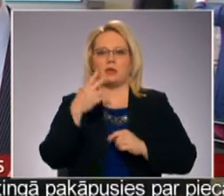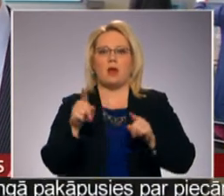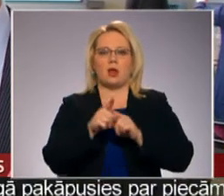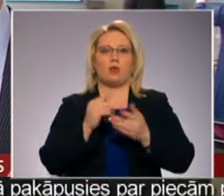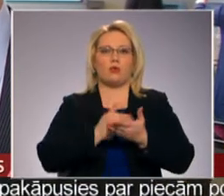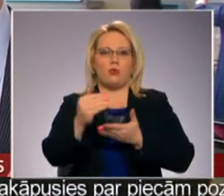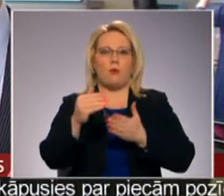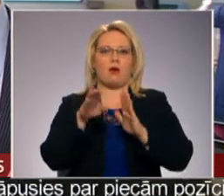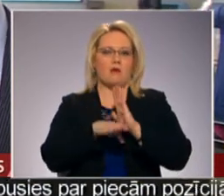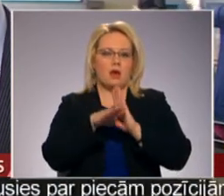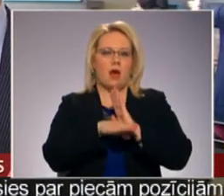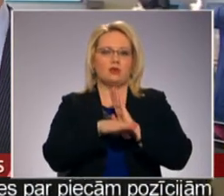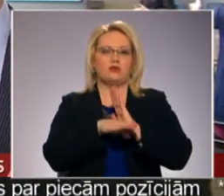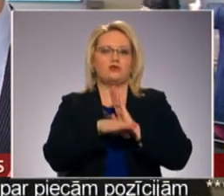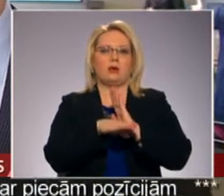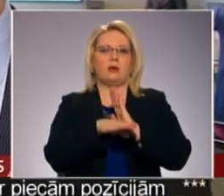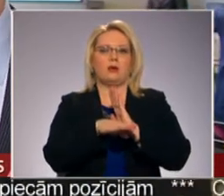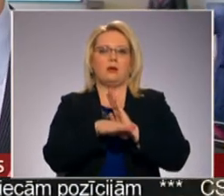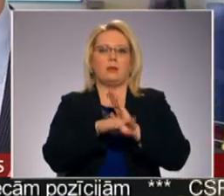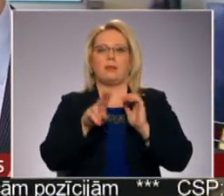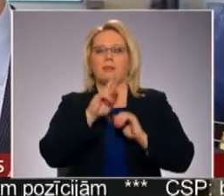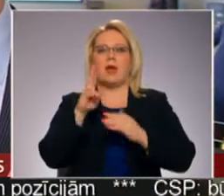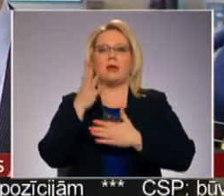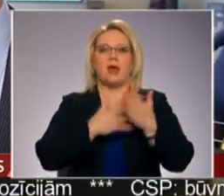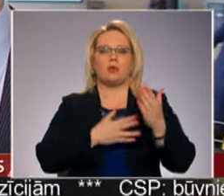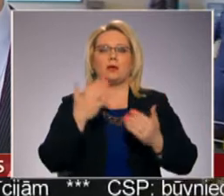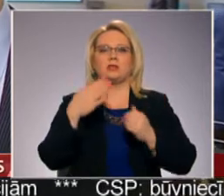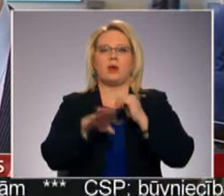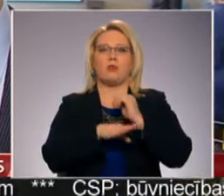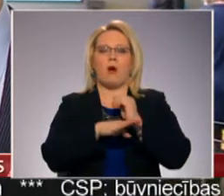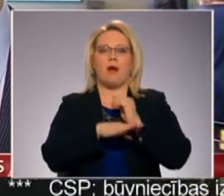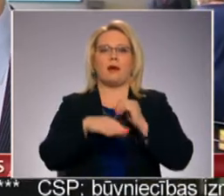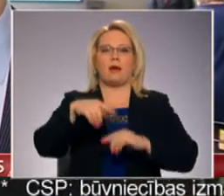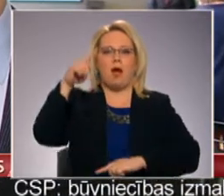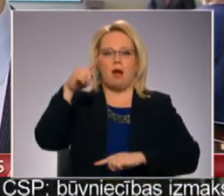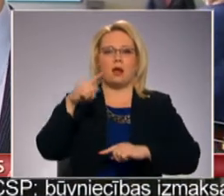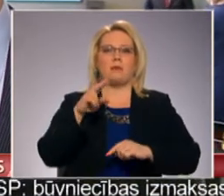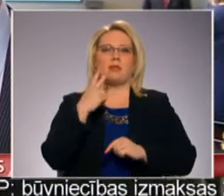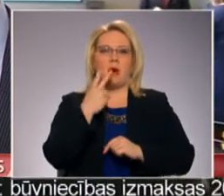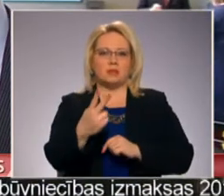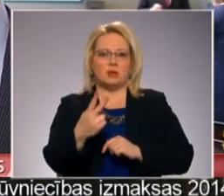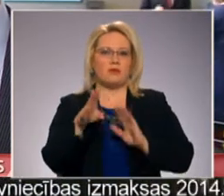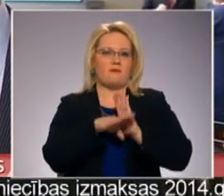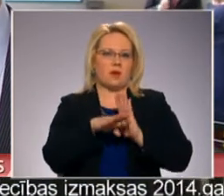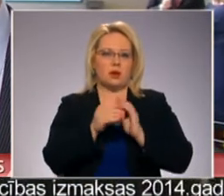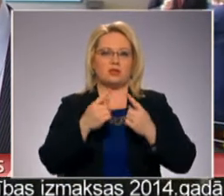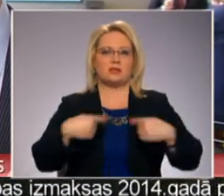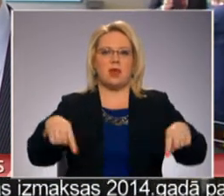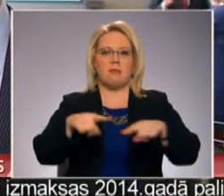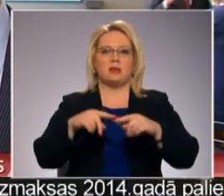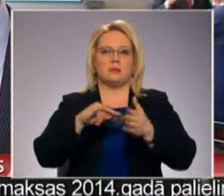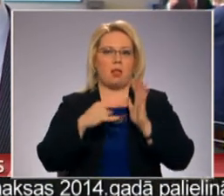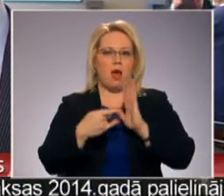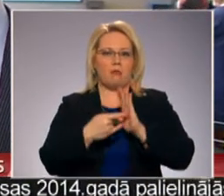vienkārši nereikinot, cik tur tie koki gāri un tā tālāk, bet apskatoties vienkārši zemes plānā,